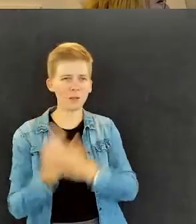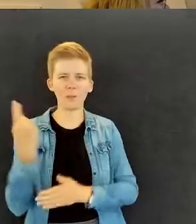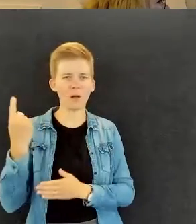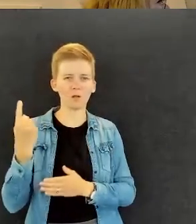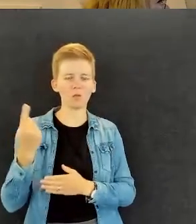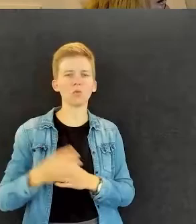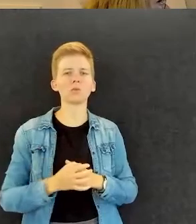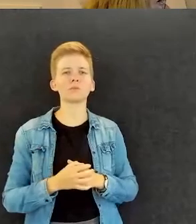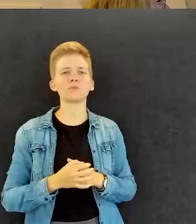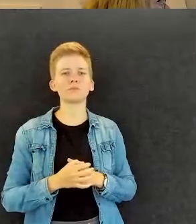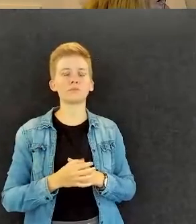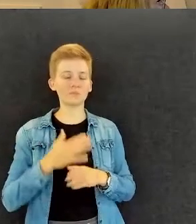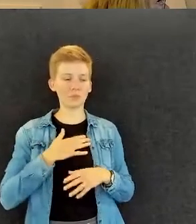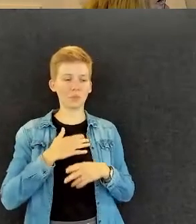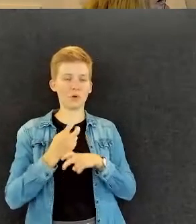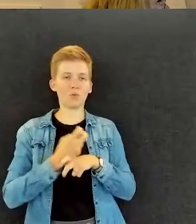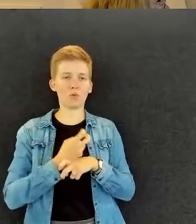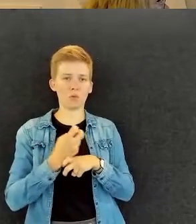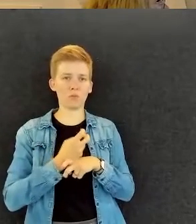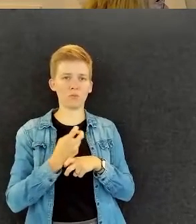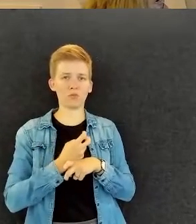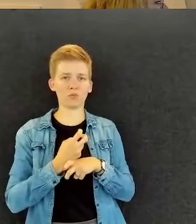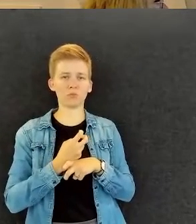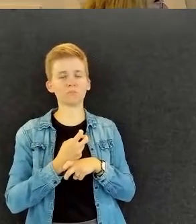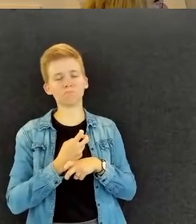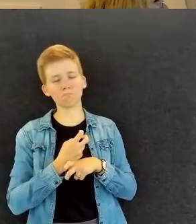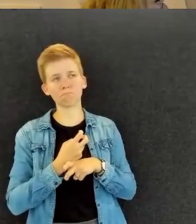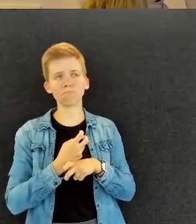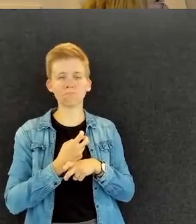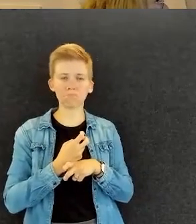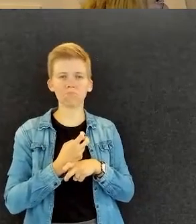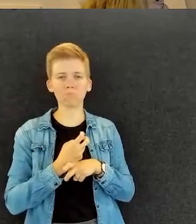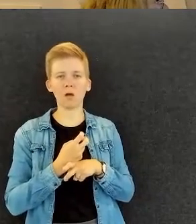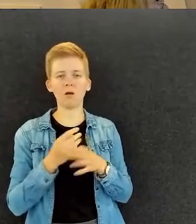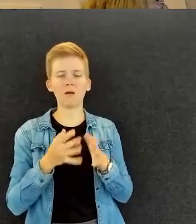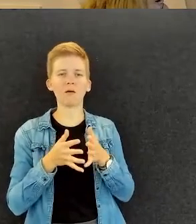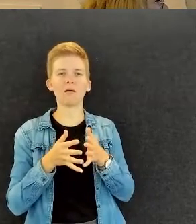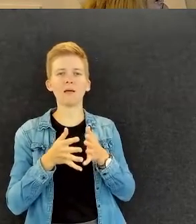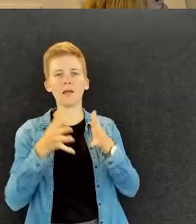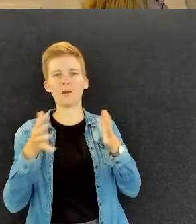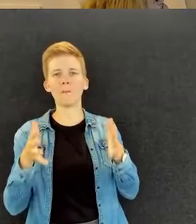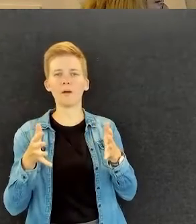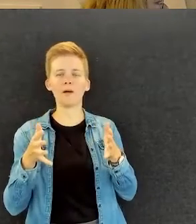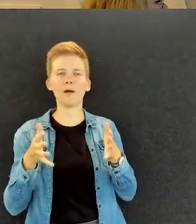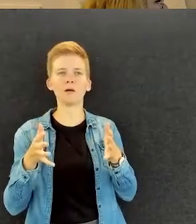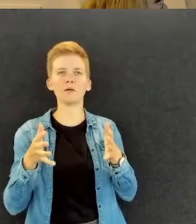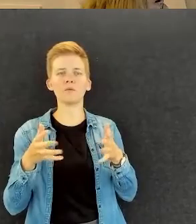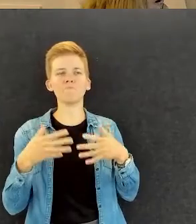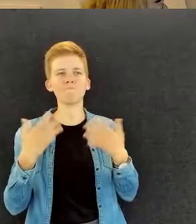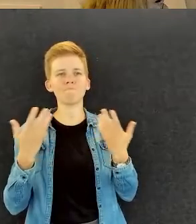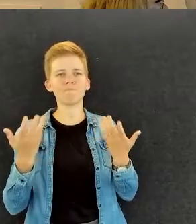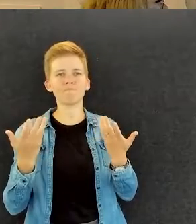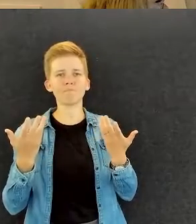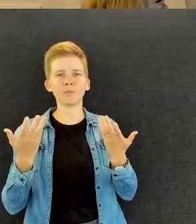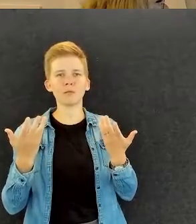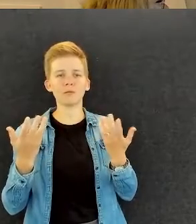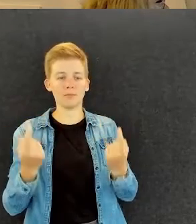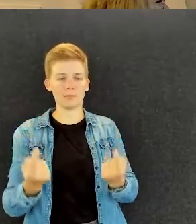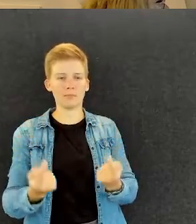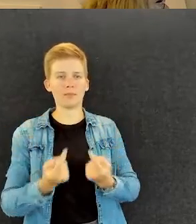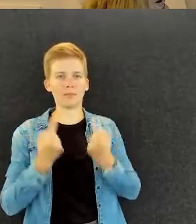mun kokemuksen mukaan ehkä kuitenkin on enemmän niin, että tavallaan siinä